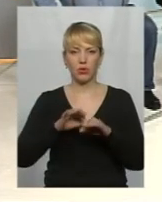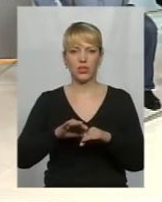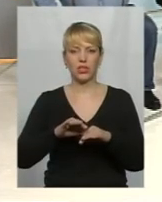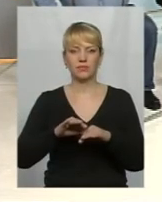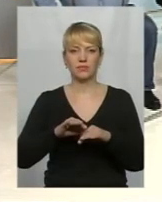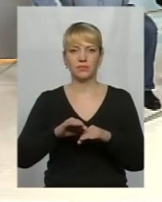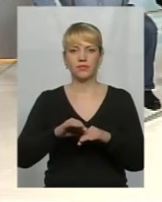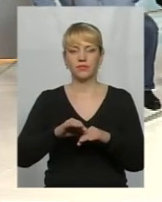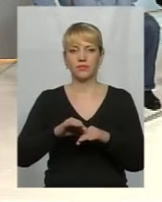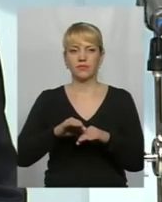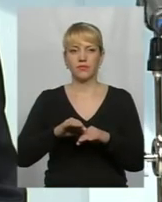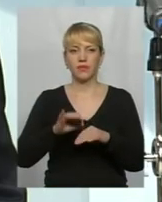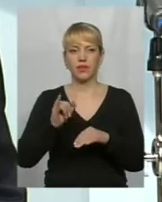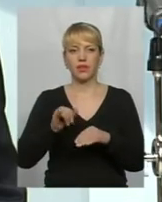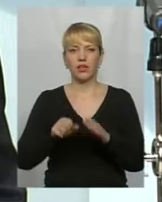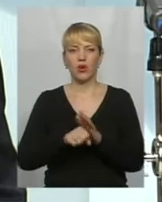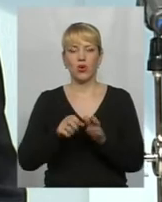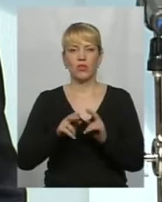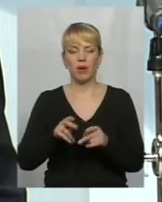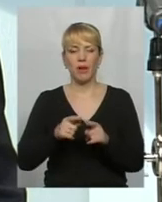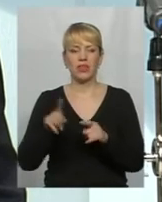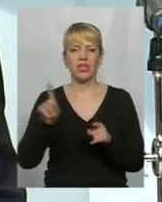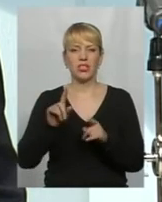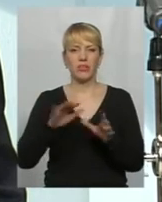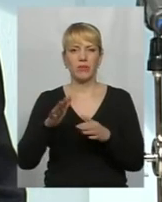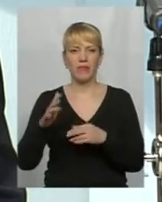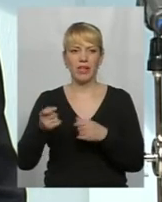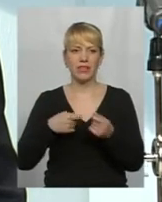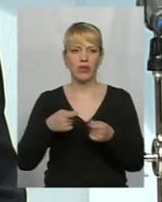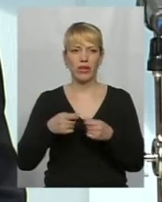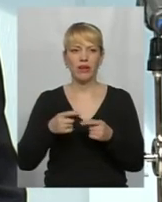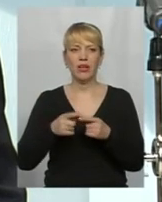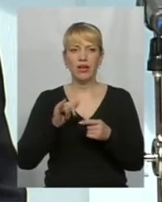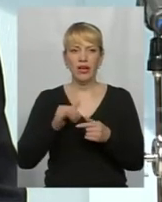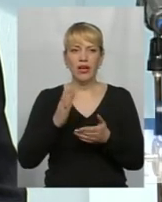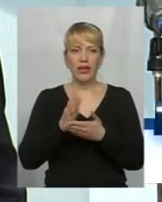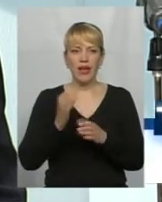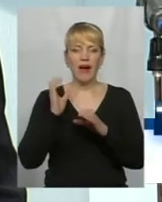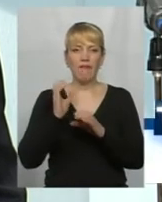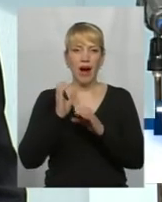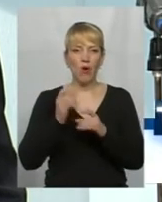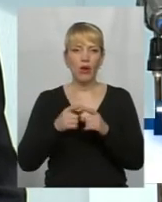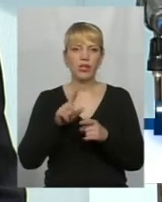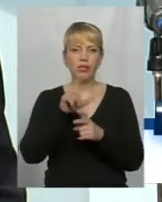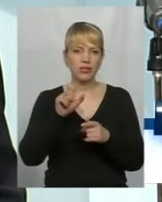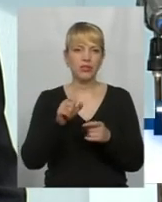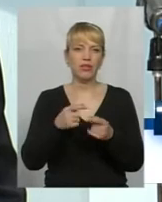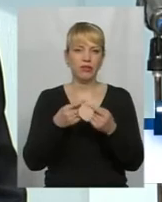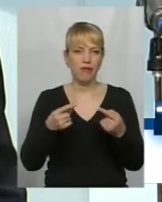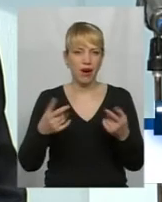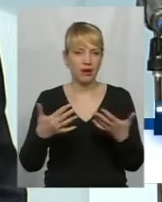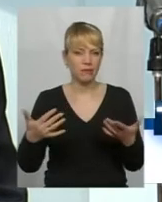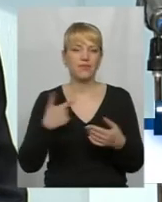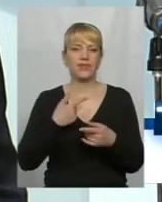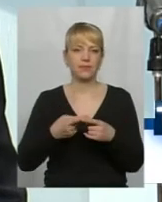проходила і контрабанда, і що відбувається торгівля, що йдуть вагони з углюм і так далі. Тобто,